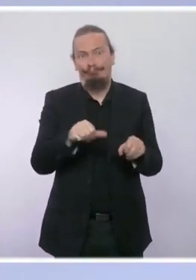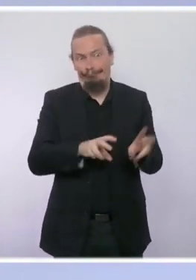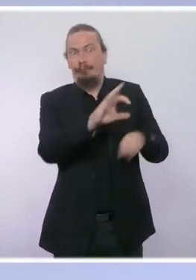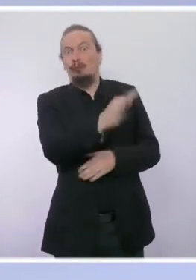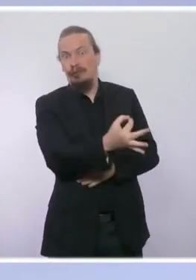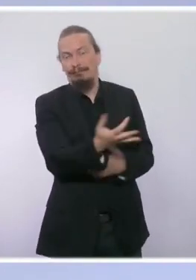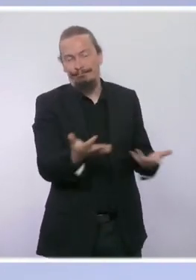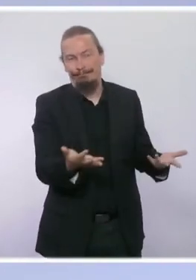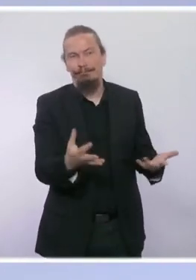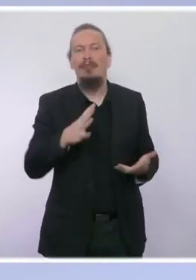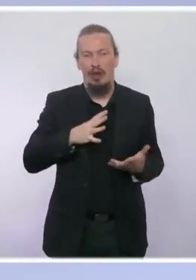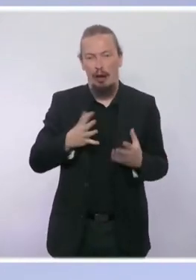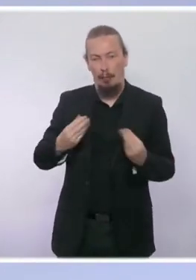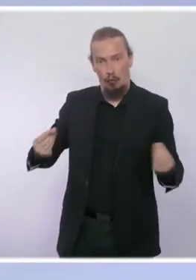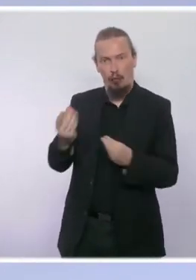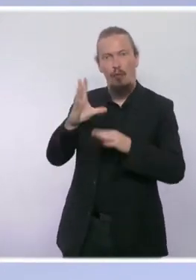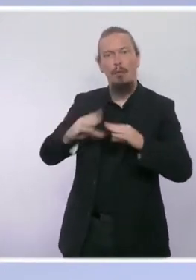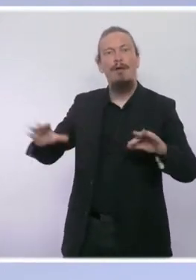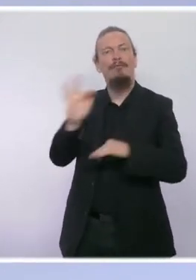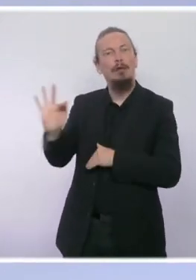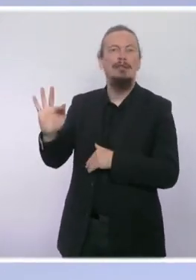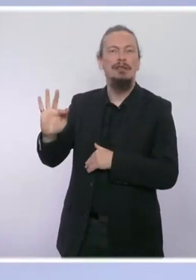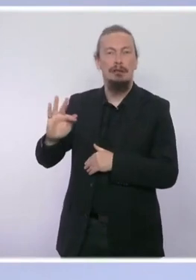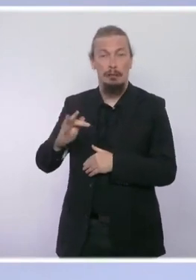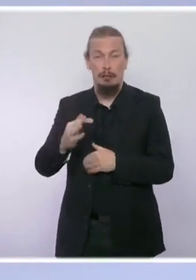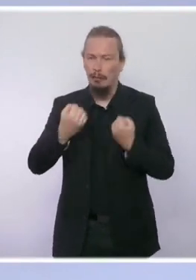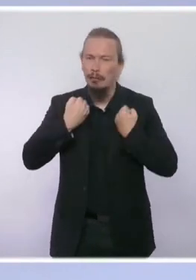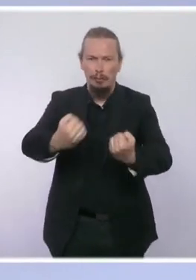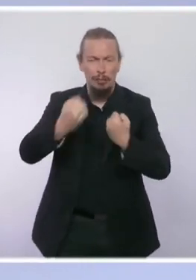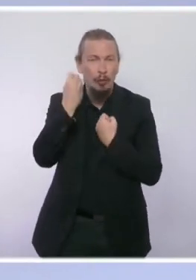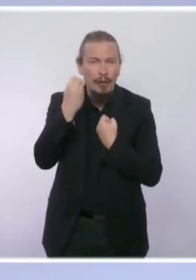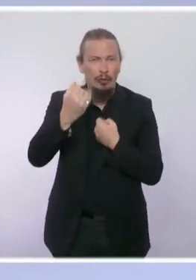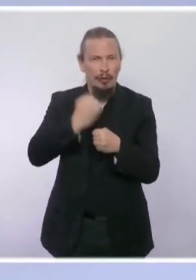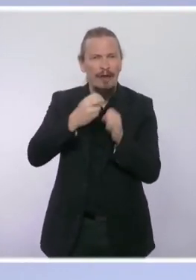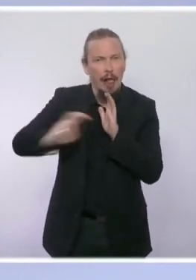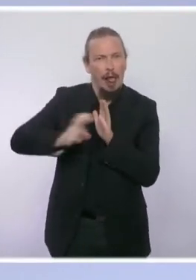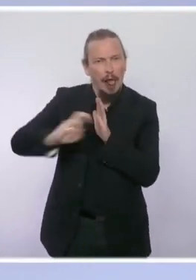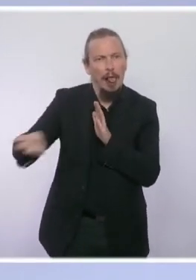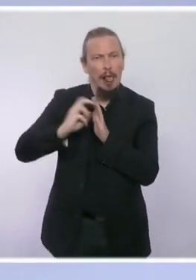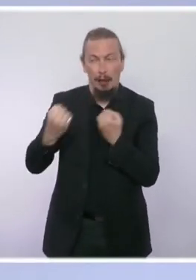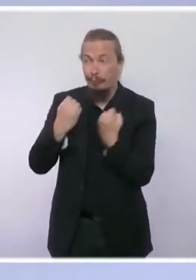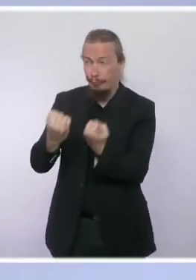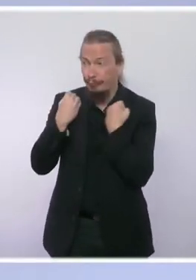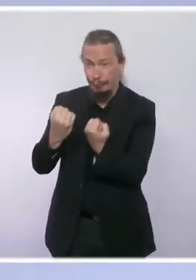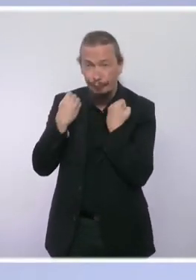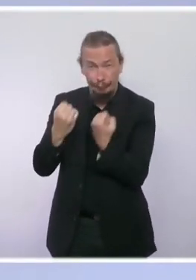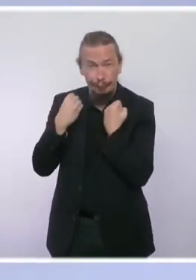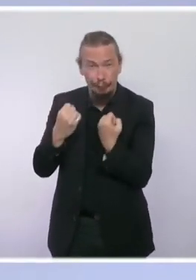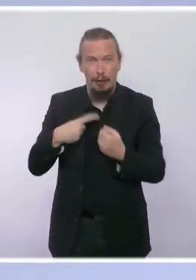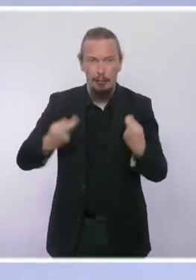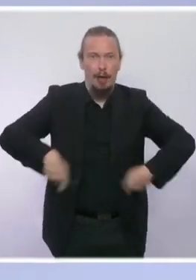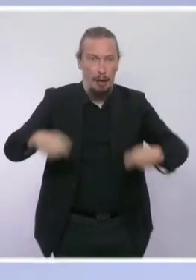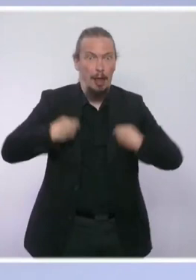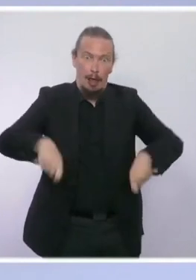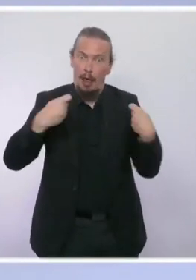a un certain nombre de Français, beaucoup de Français, qui prennent tous les jours leur voiture pour aller travailler, qui parfois font beaucoup de routes, qui ont donc une dépense